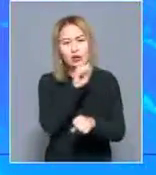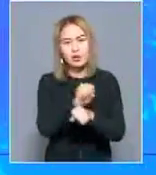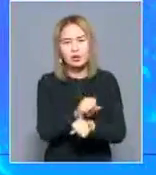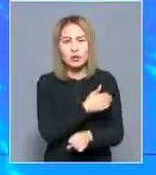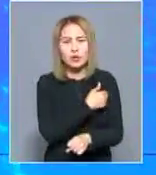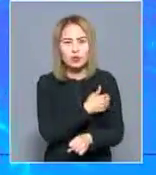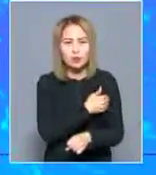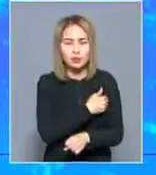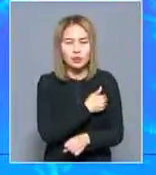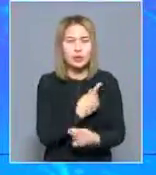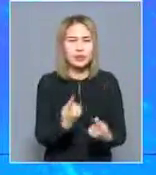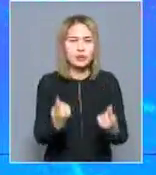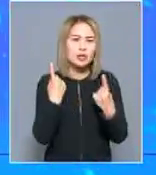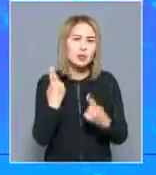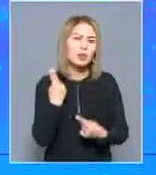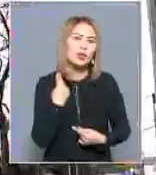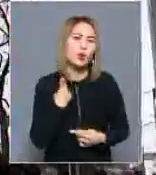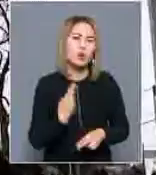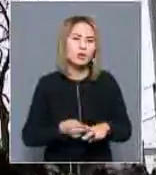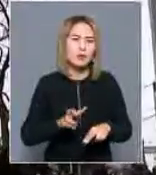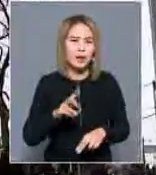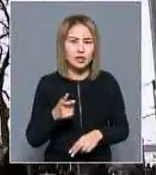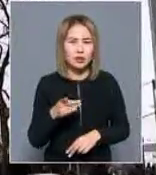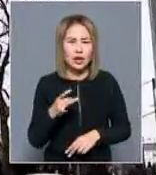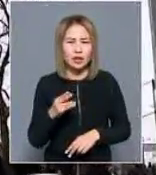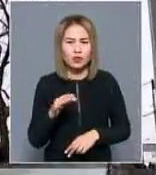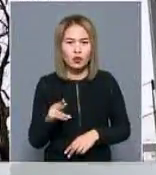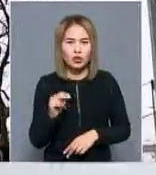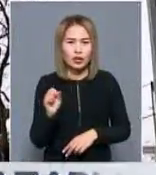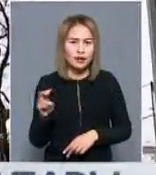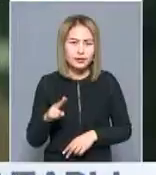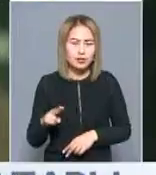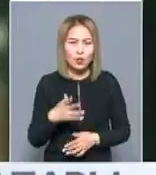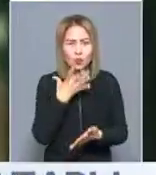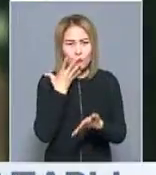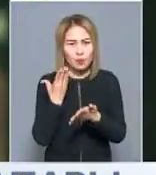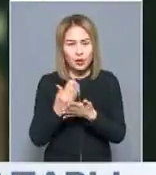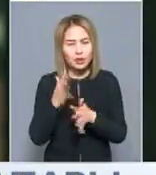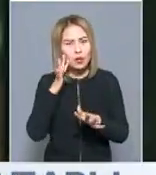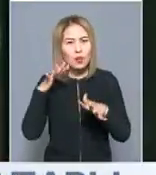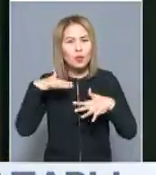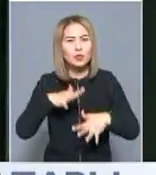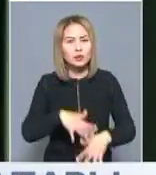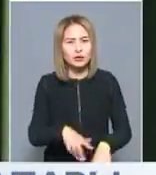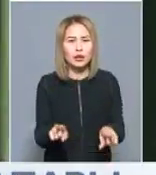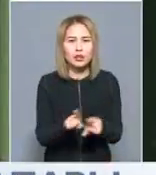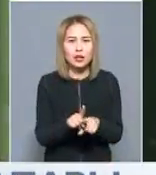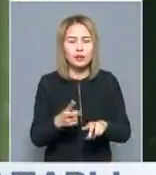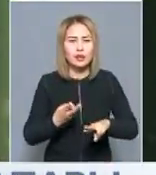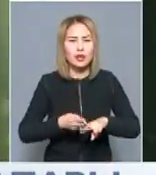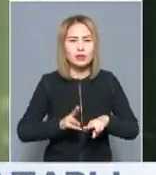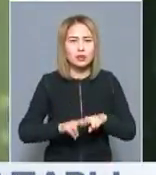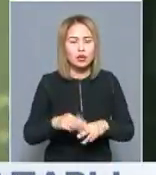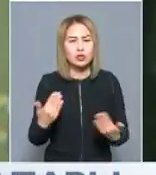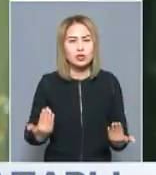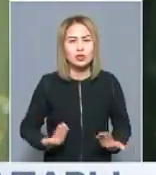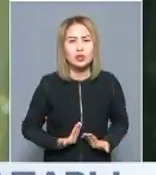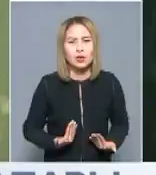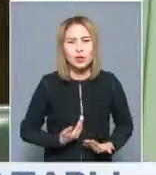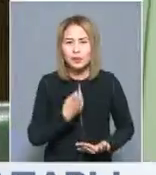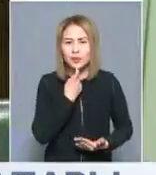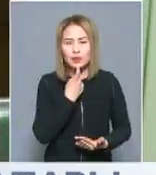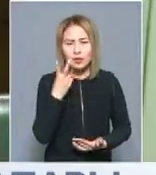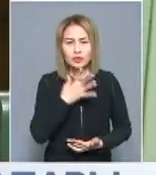бастын азарғалып отыр. Ұйымдағы Ұлы Британияның өкілі Мэтью Райкфорд, Чат өзен аймағындағы елдердің гуманитарлық жағдайына алаңдаушылық